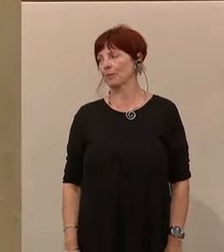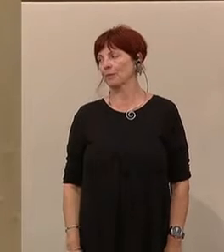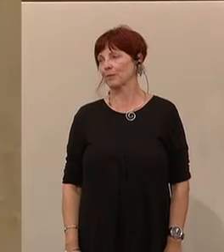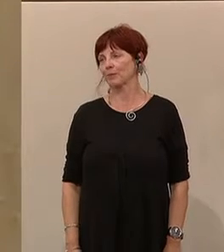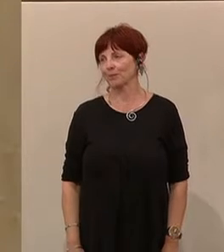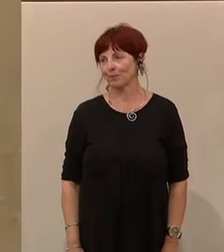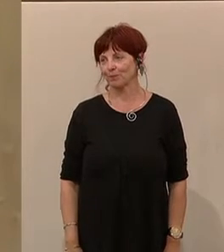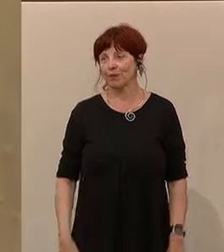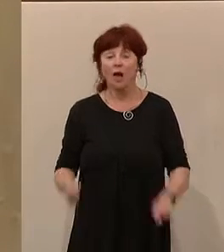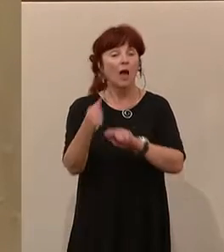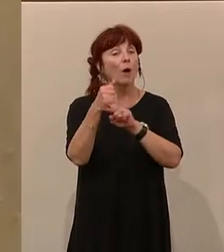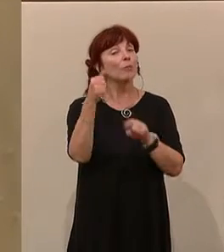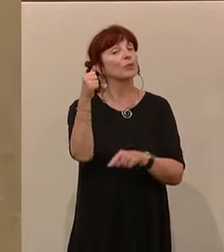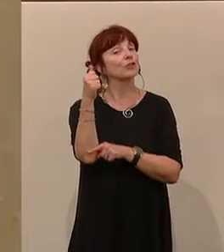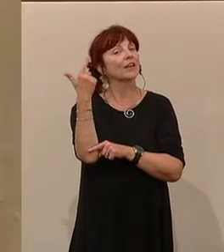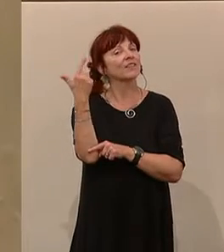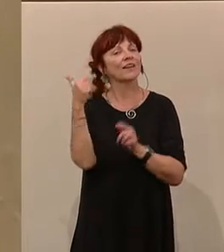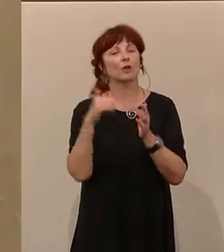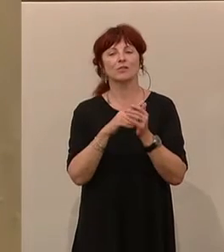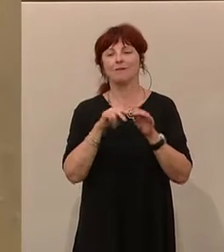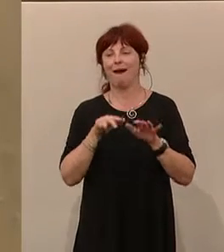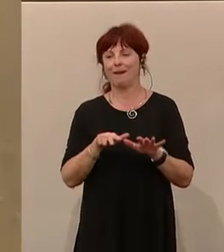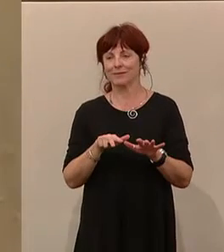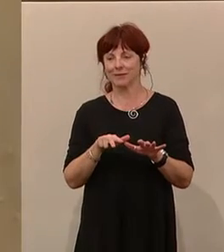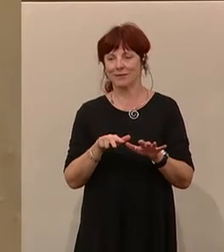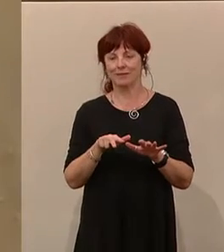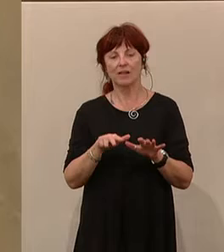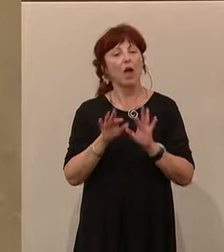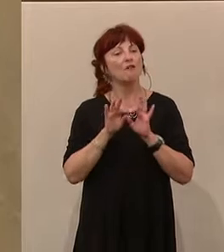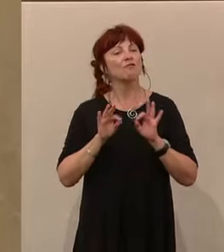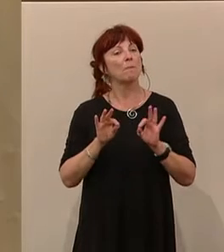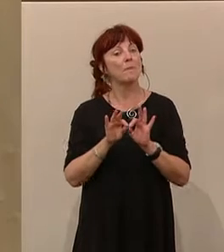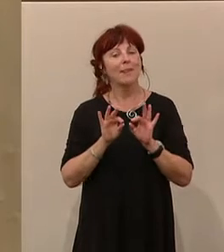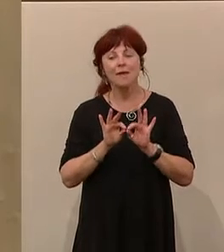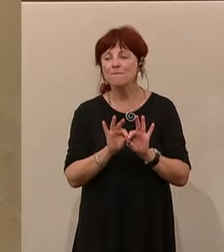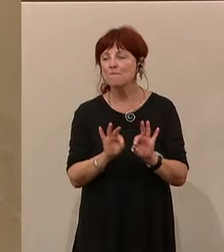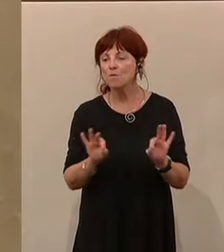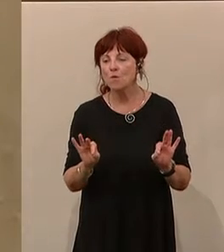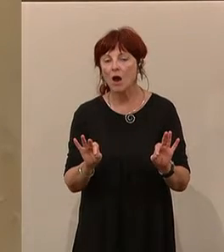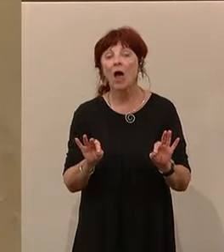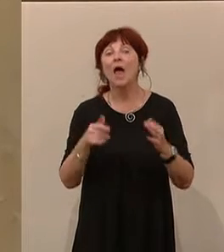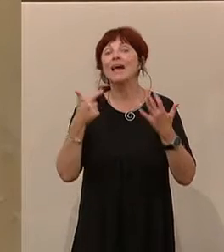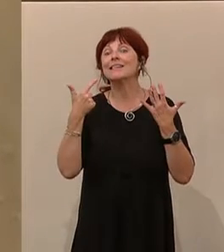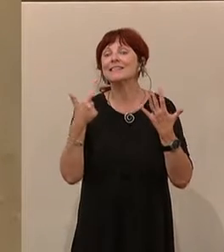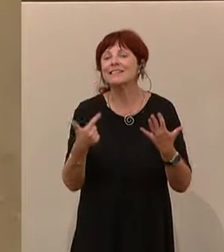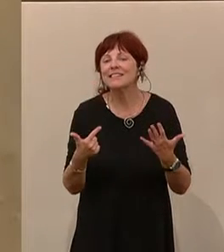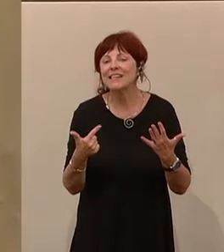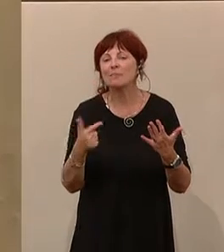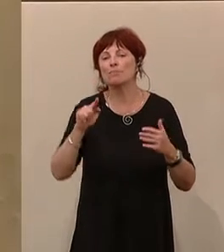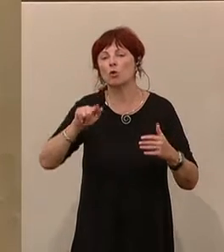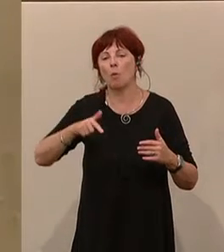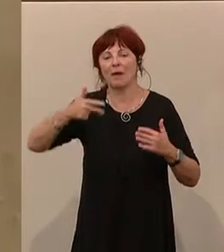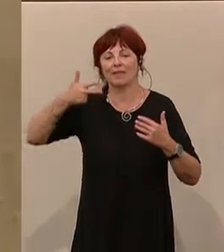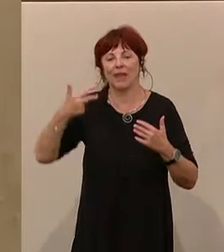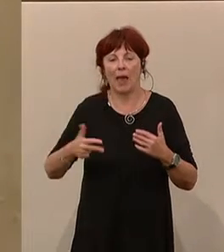Das Budget für das Jahr 2018 umfasst für die Familie über 7,3